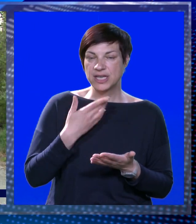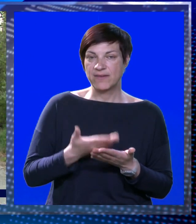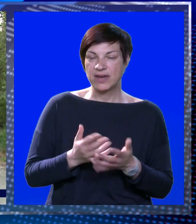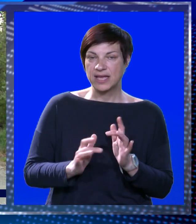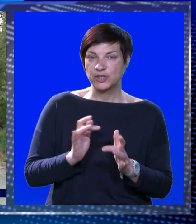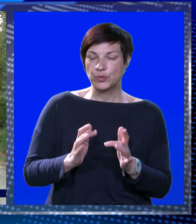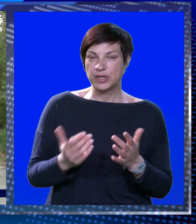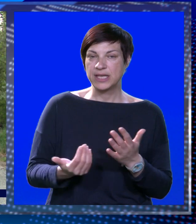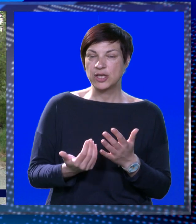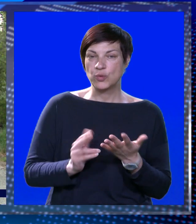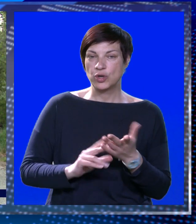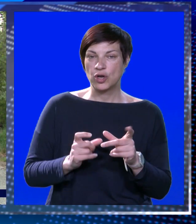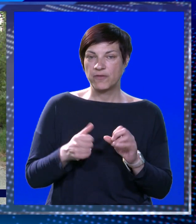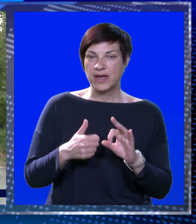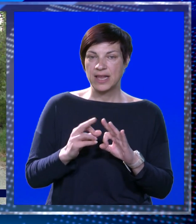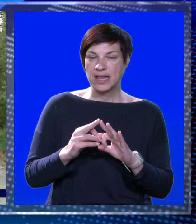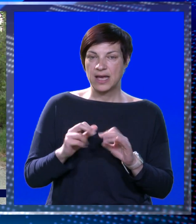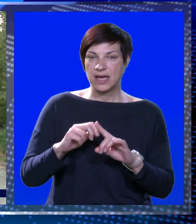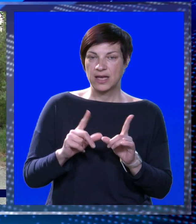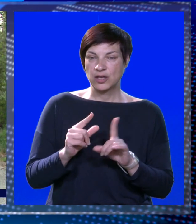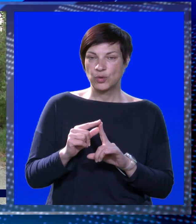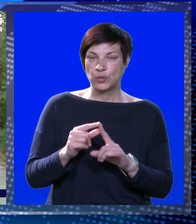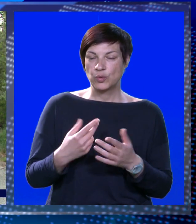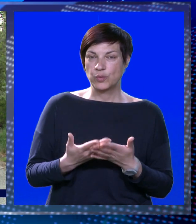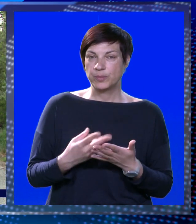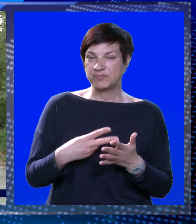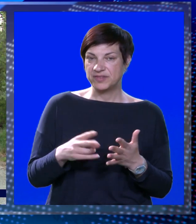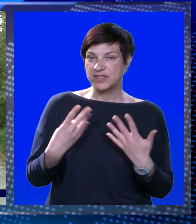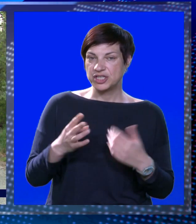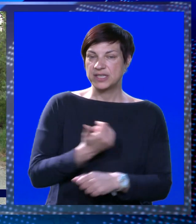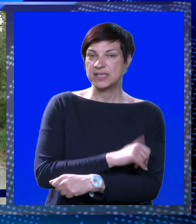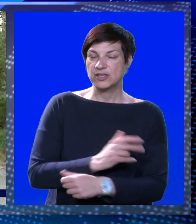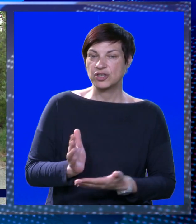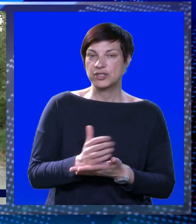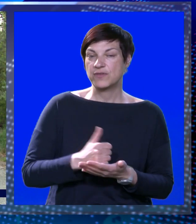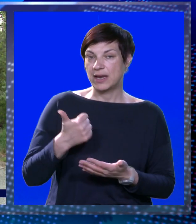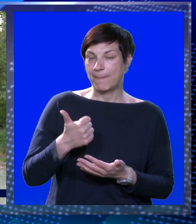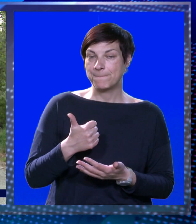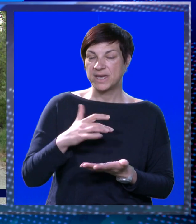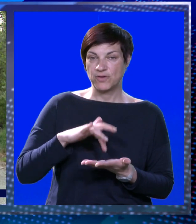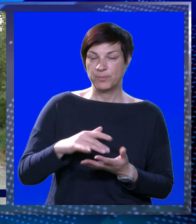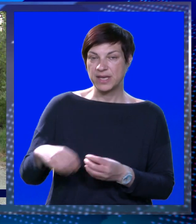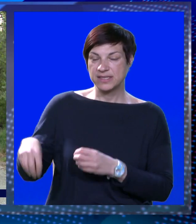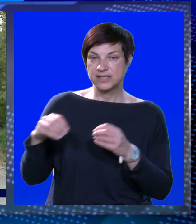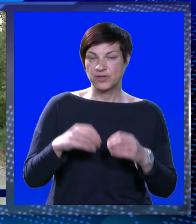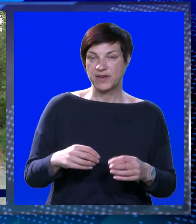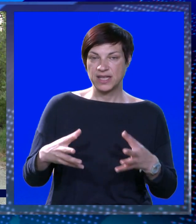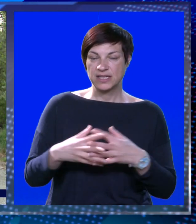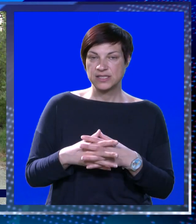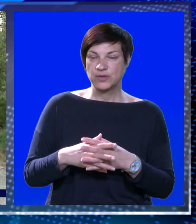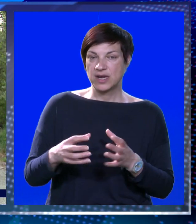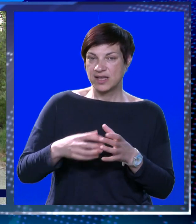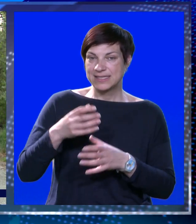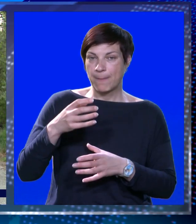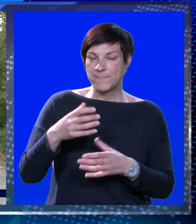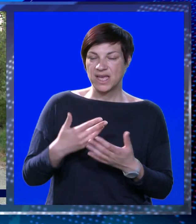naljeno, na turniru Novalja Kup i malci 2014. godište su osvojili prvo mjesto, vratili se u grad